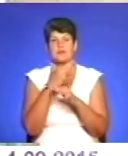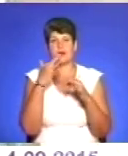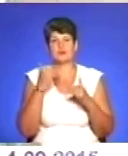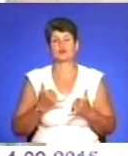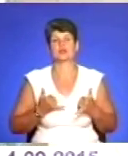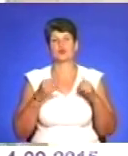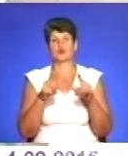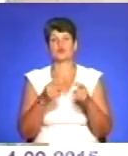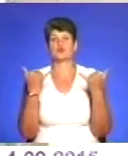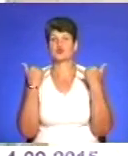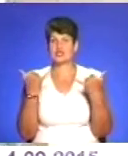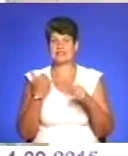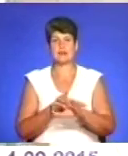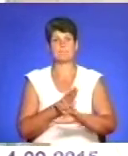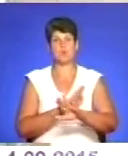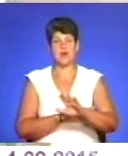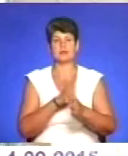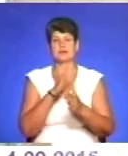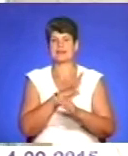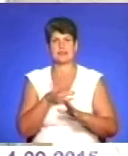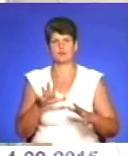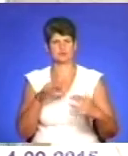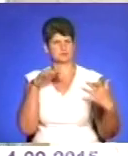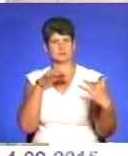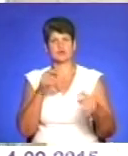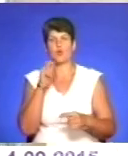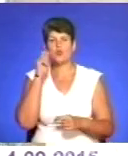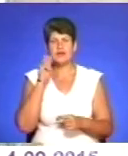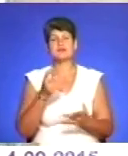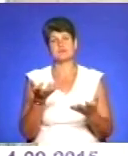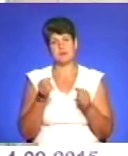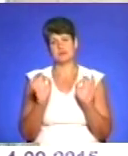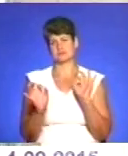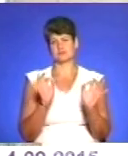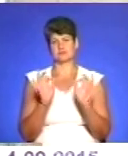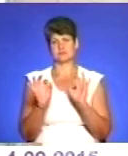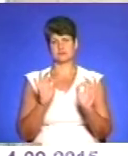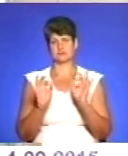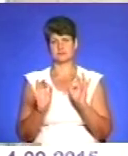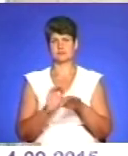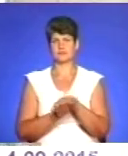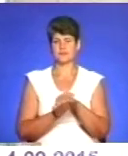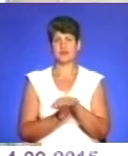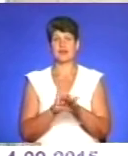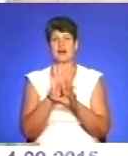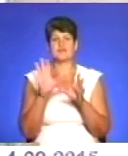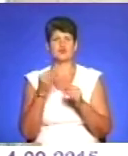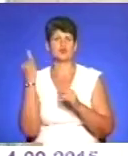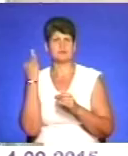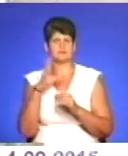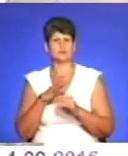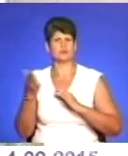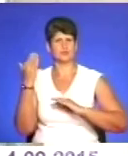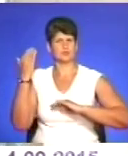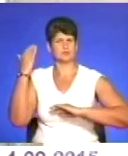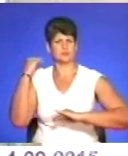для того, щоб сучасні поляки не були таким агресивним до українців, а сприймали нормально. А всі ці історичні віги, які були в минулому,